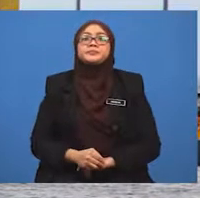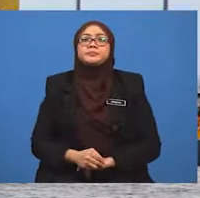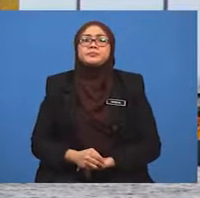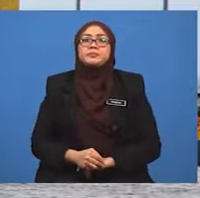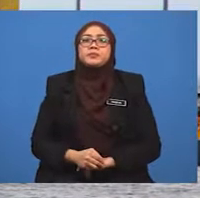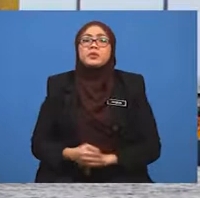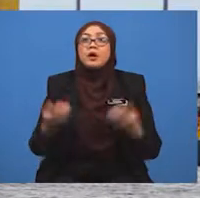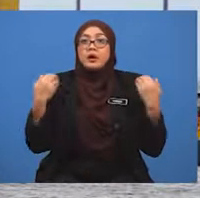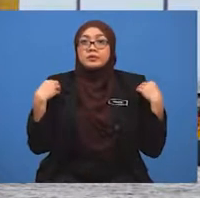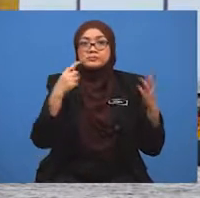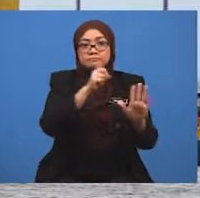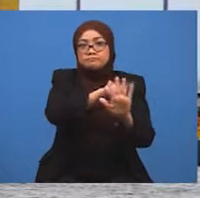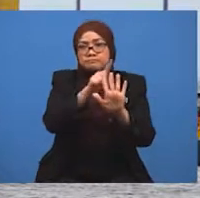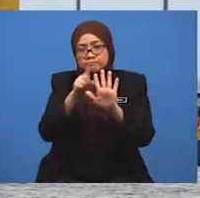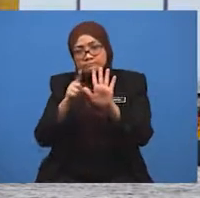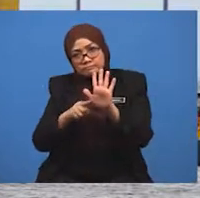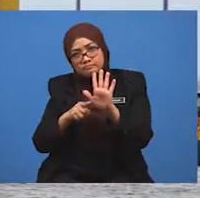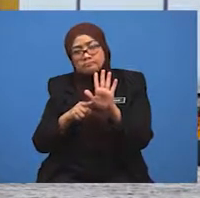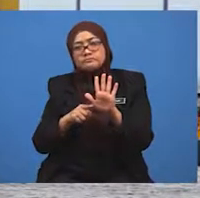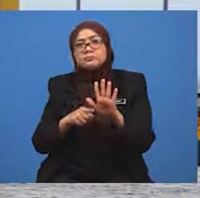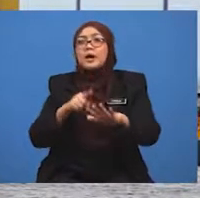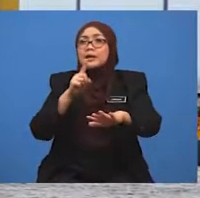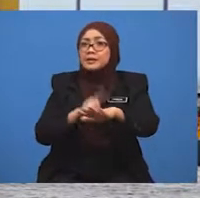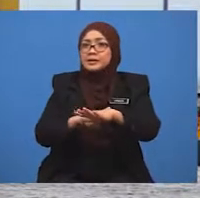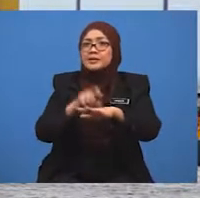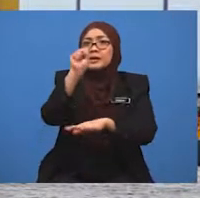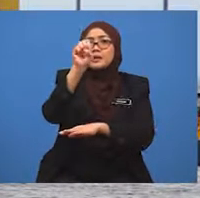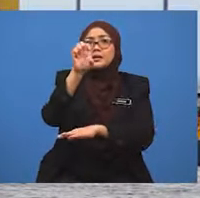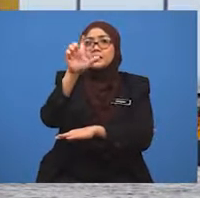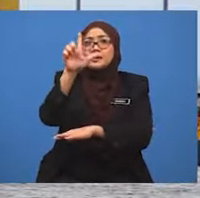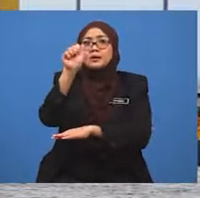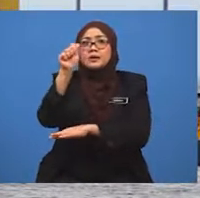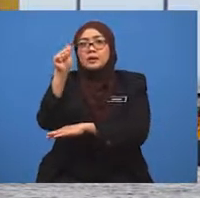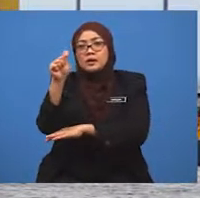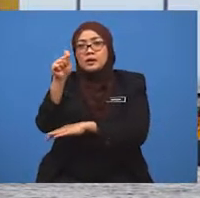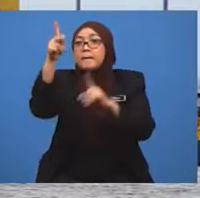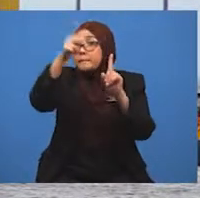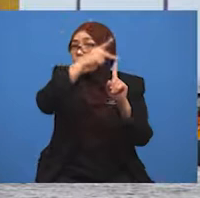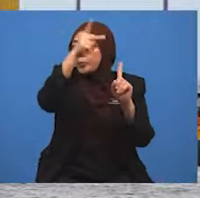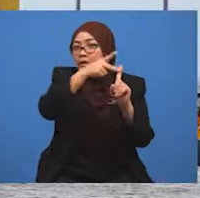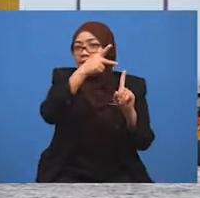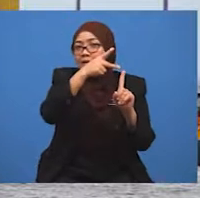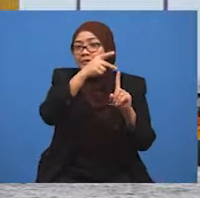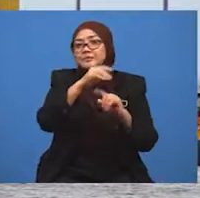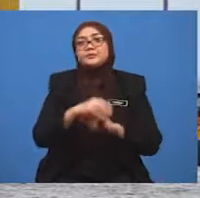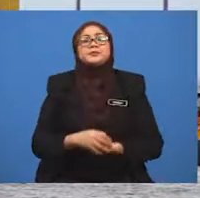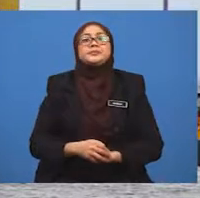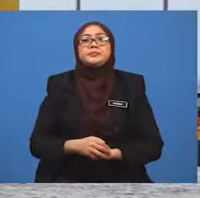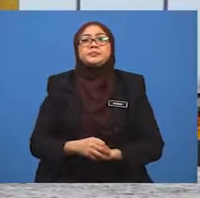terminem di sepanjang selat Pulau Pinang. Selain itu, ia merupakan